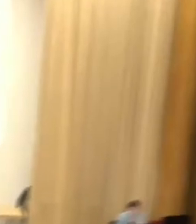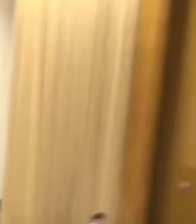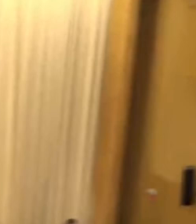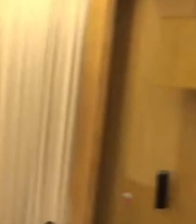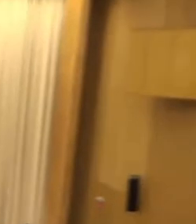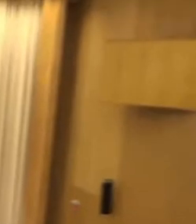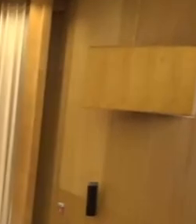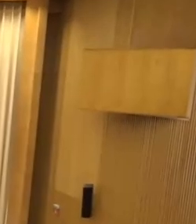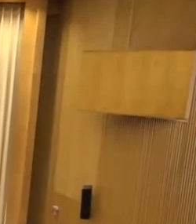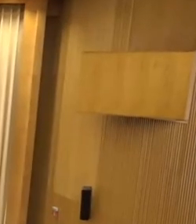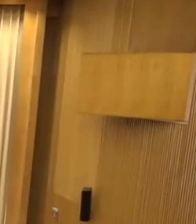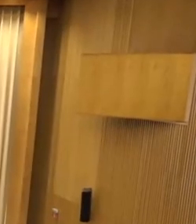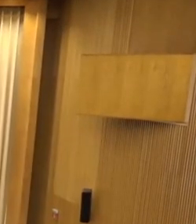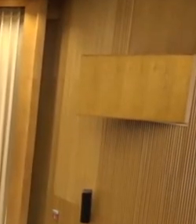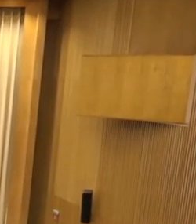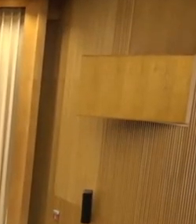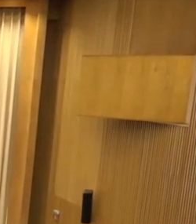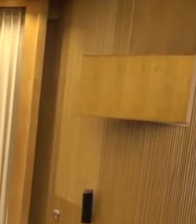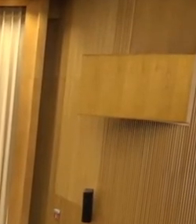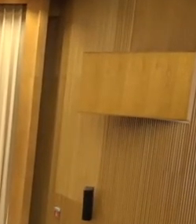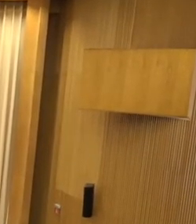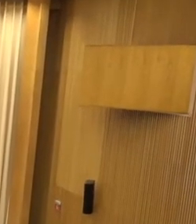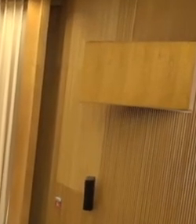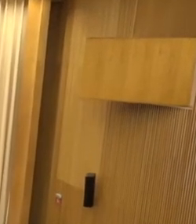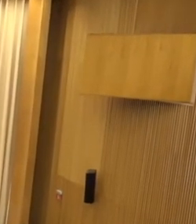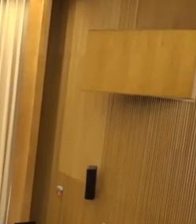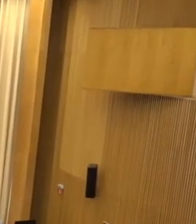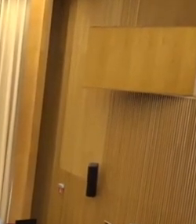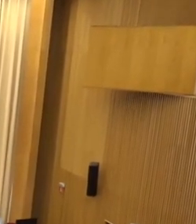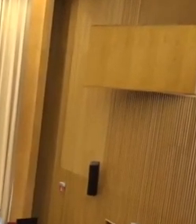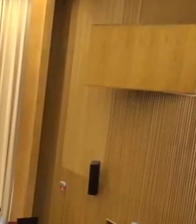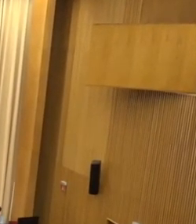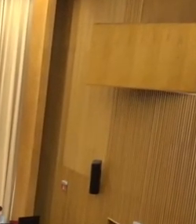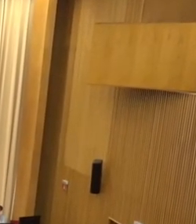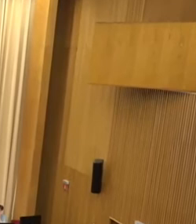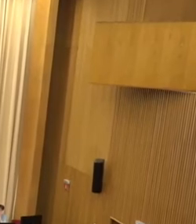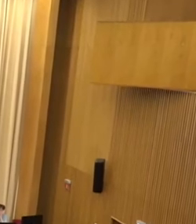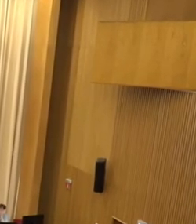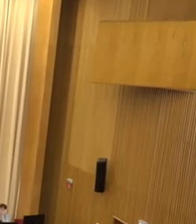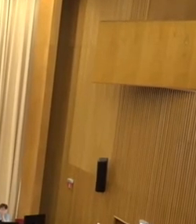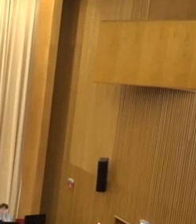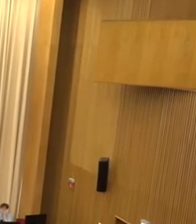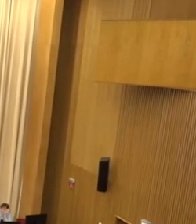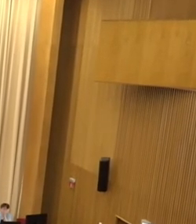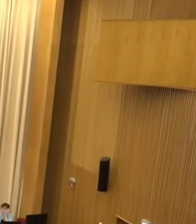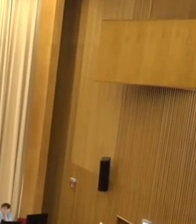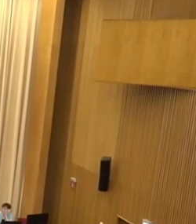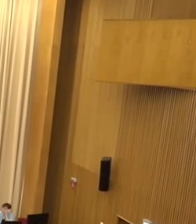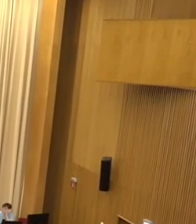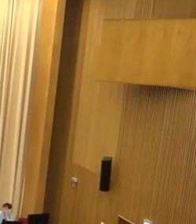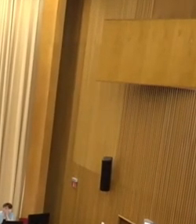Geschäftsordnungsantrag gestellt ne gibt's nie erst mal jetzt ist ein Geschäftsordnungsantrag gestellt es ist eine Gegenräte erfolgt